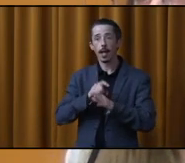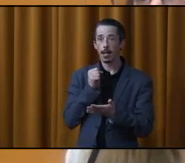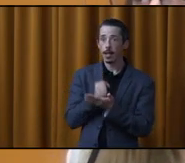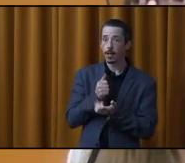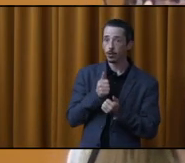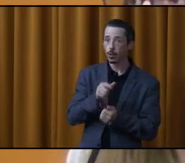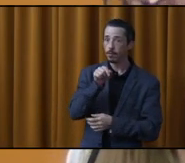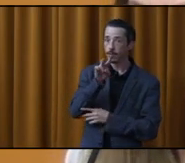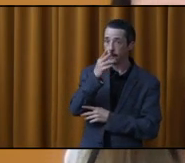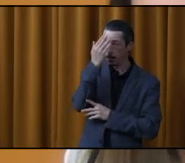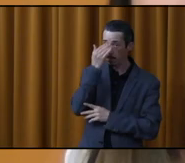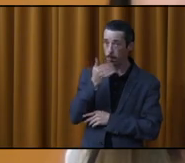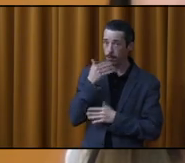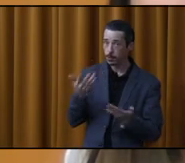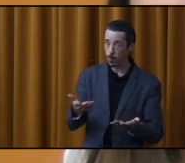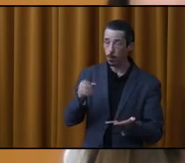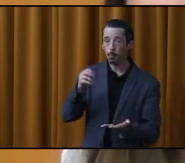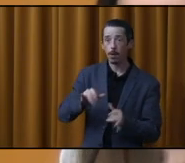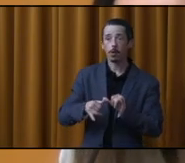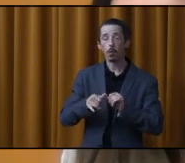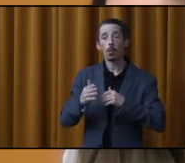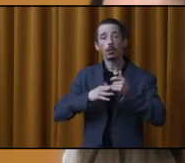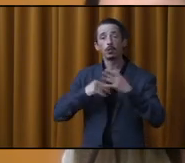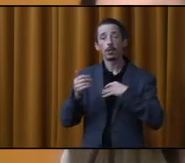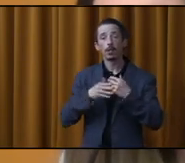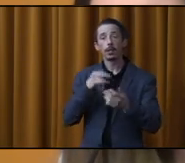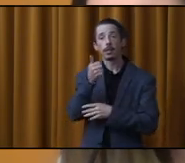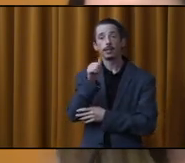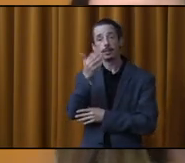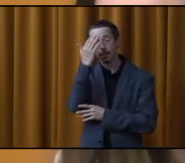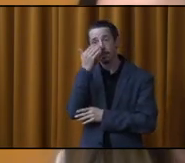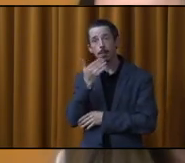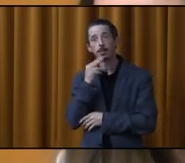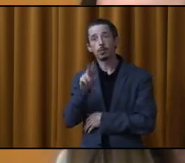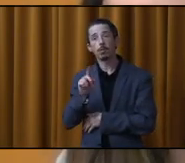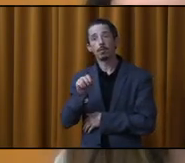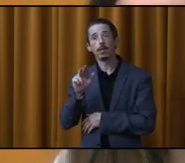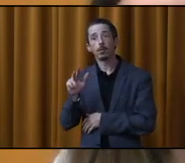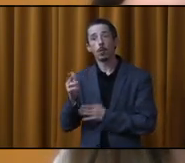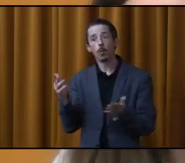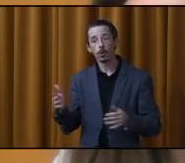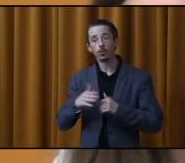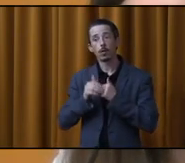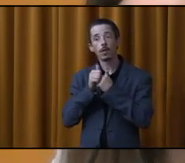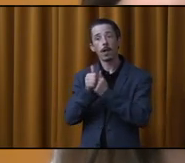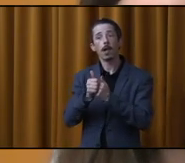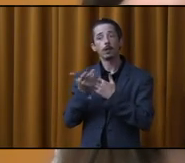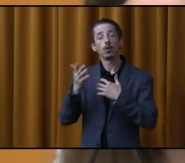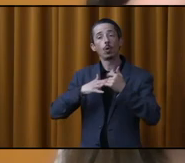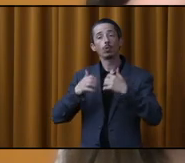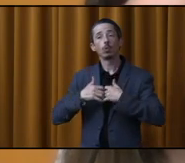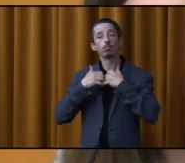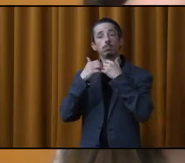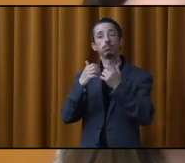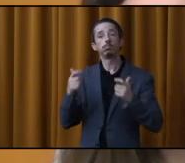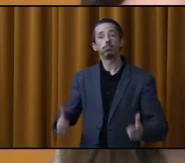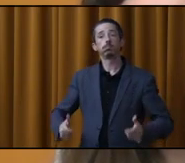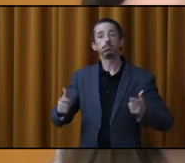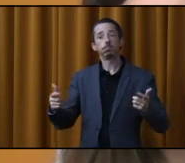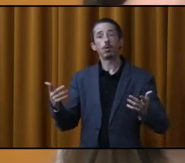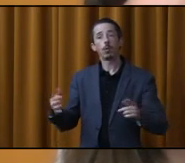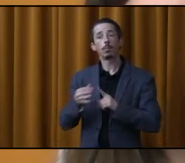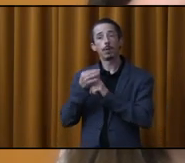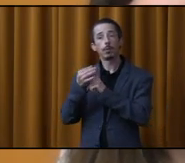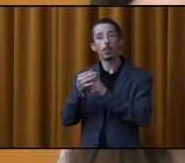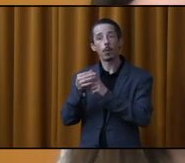27 mars et les plans de construction datés du 10 mars 2023 concernant la construction d'un bâtiment principal